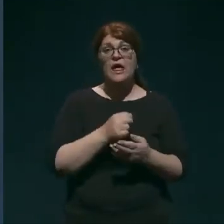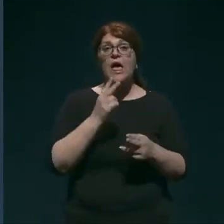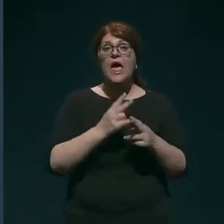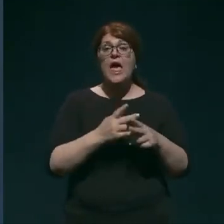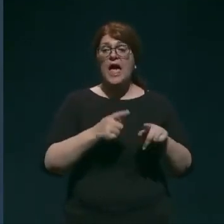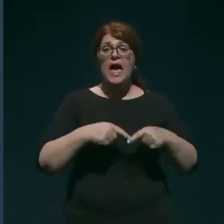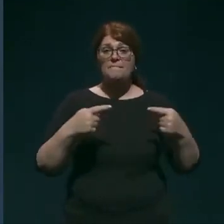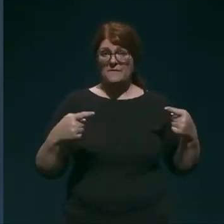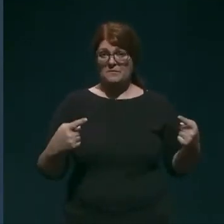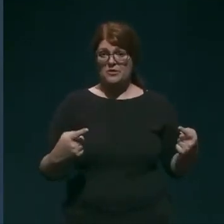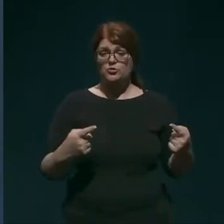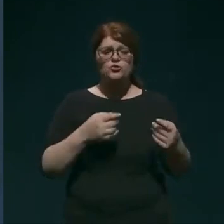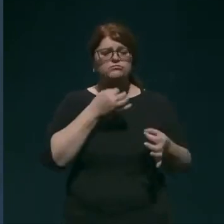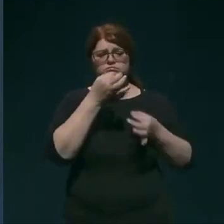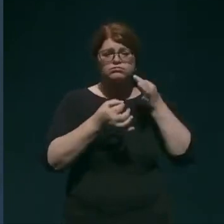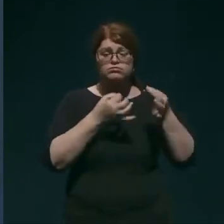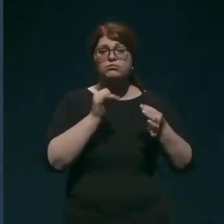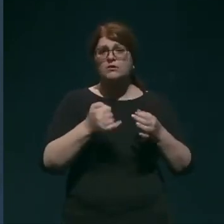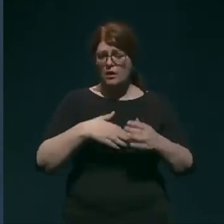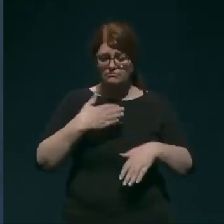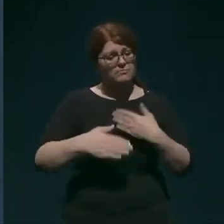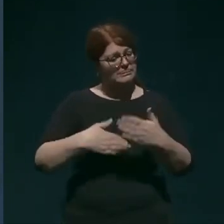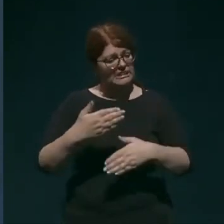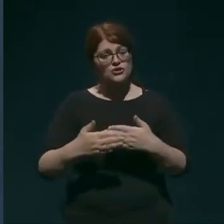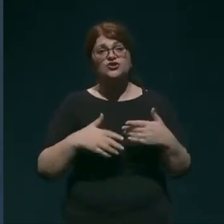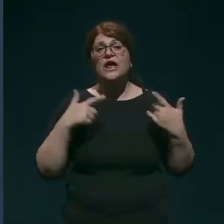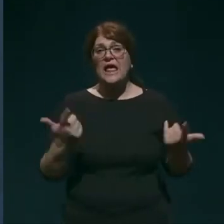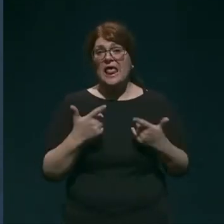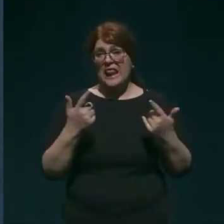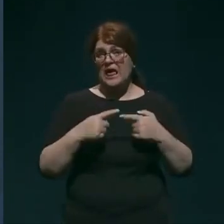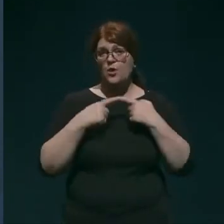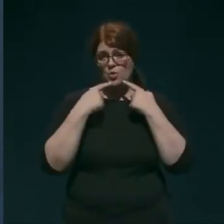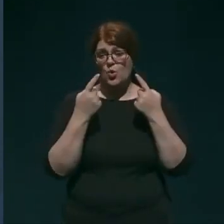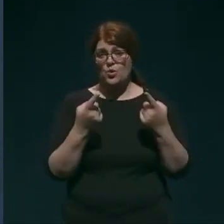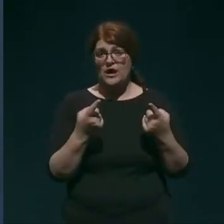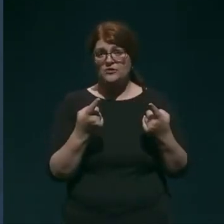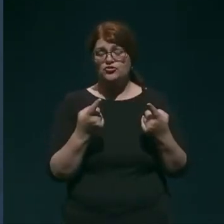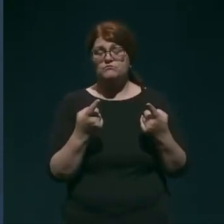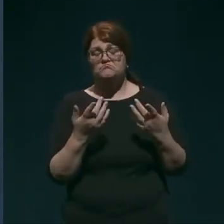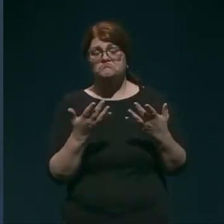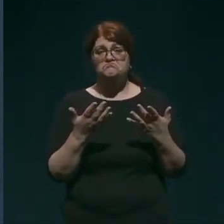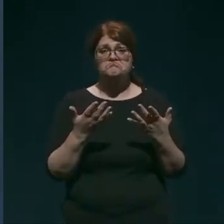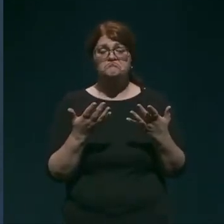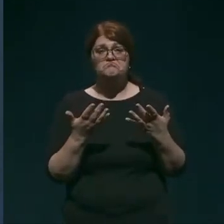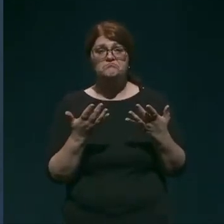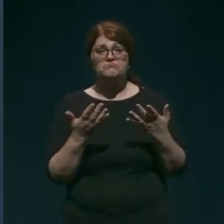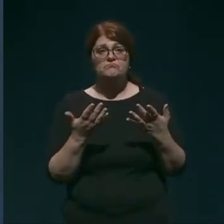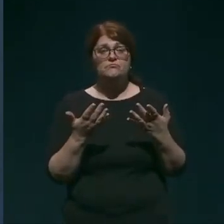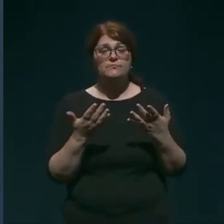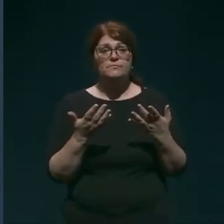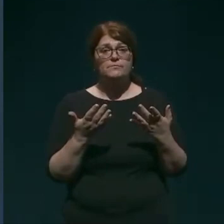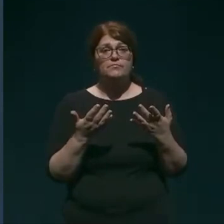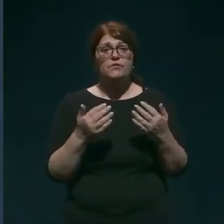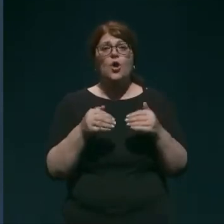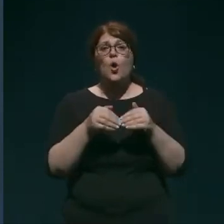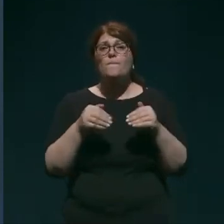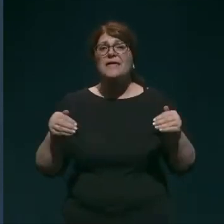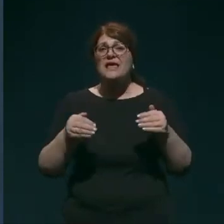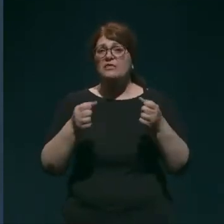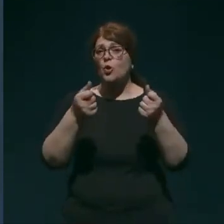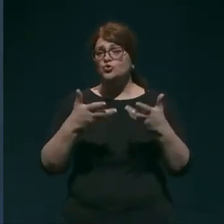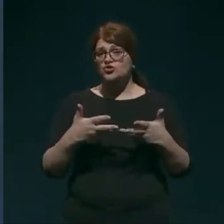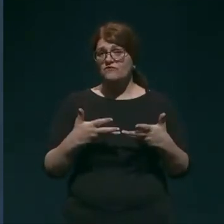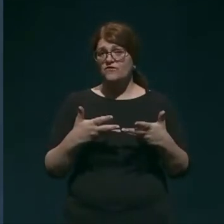poizvadovanje je v teku, lahko rečem seveda nekako omejeno število,